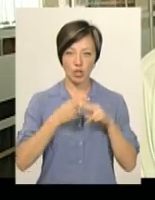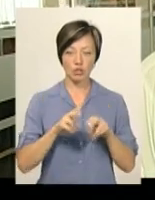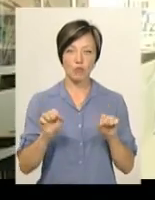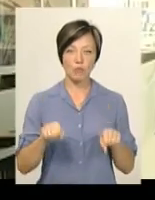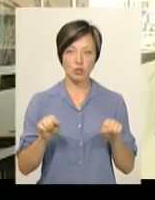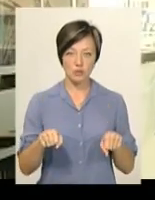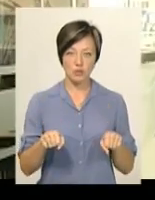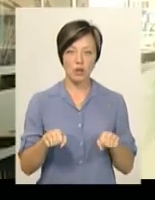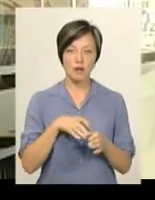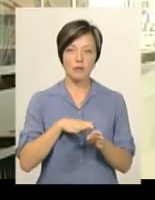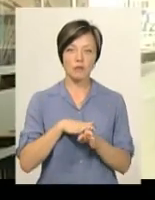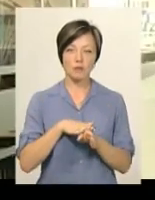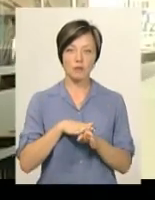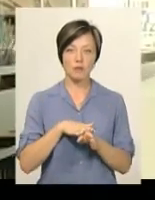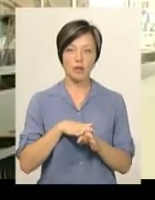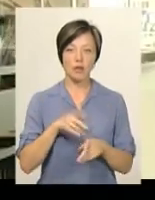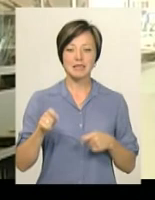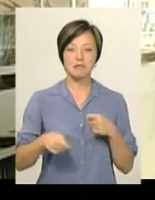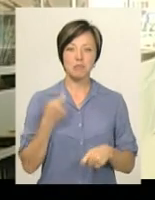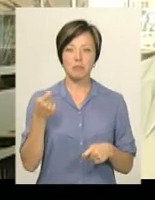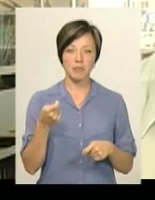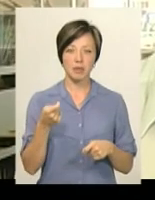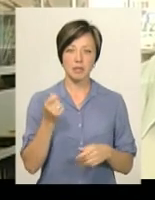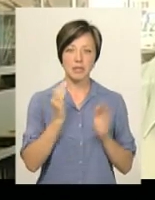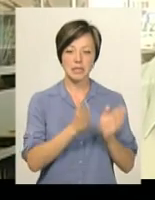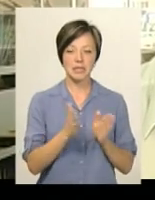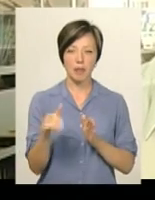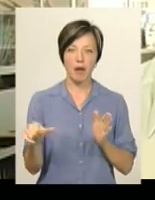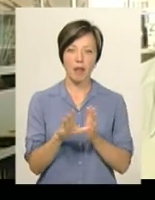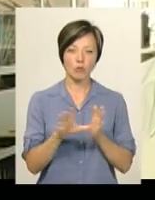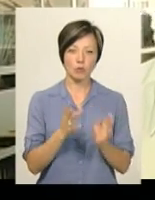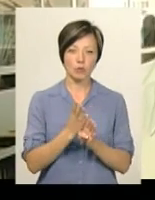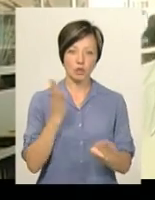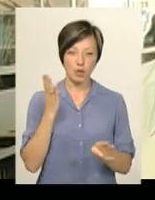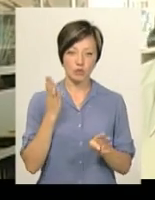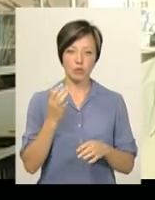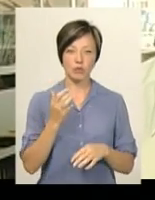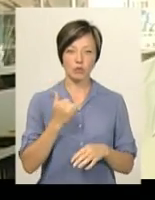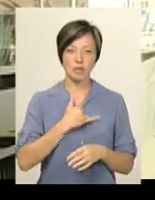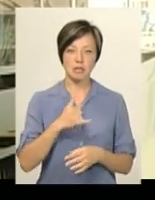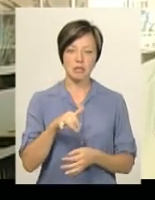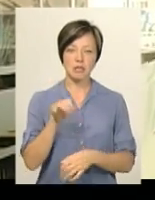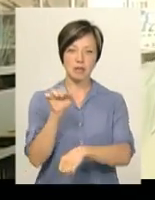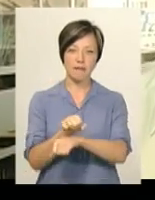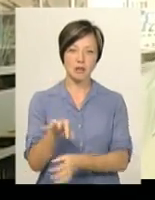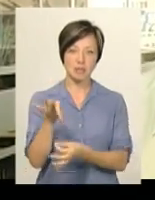можливості. Відбувся технічні збії системи електронної черги, МАЗ зависла вона повністю.